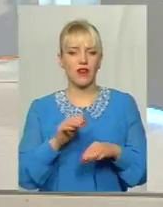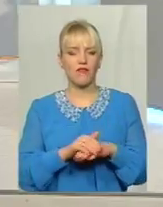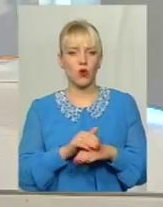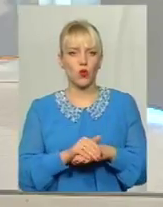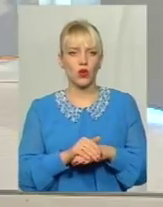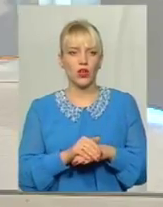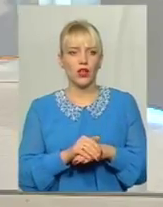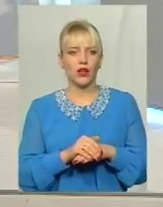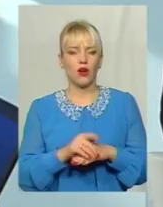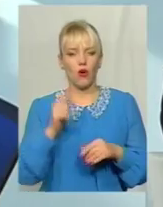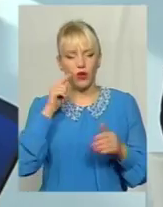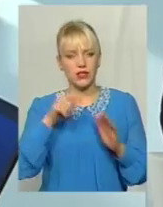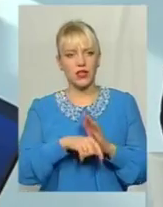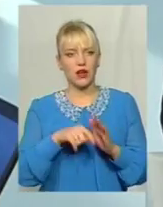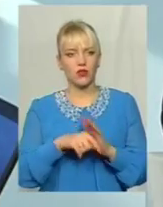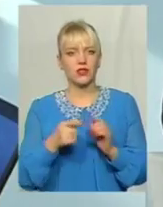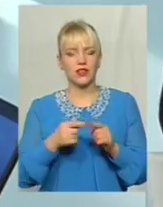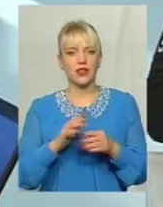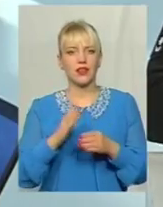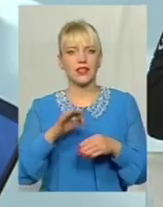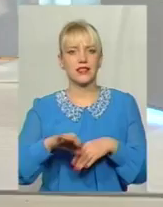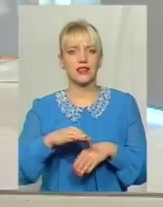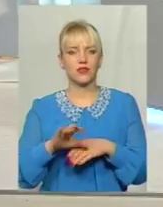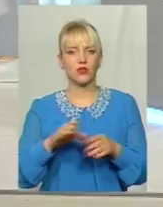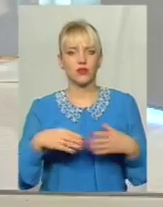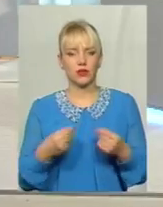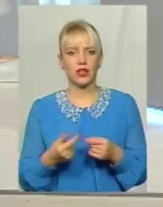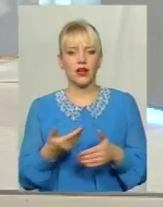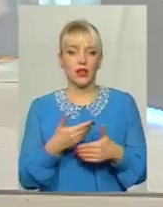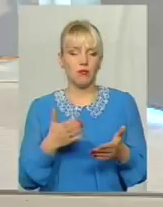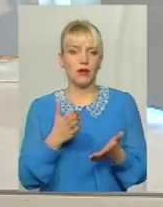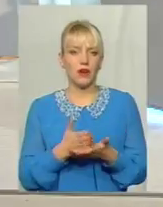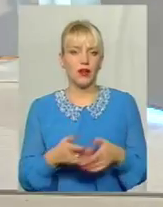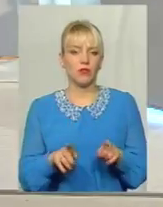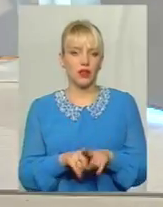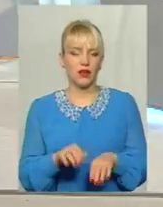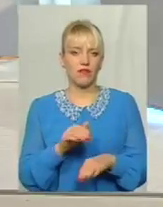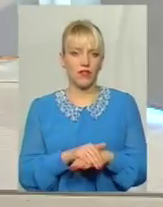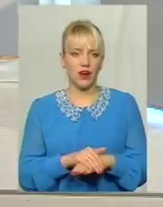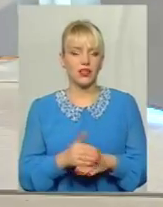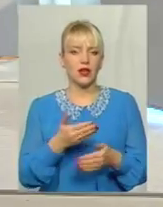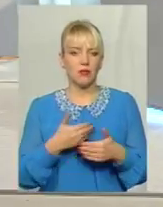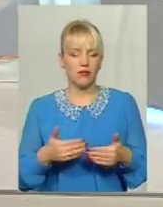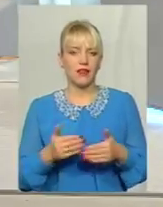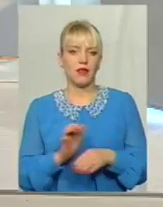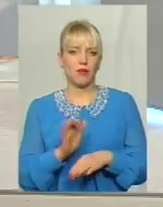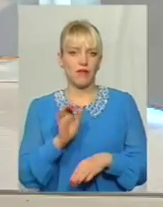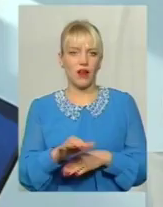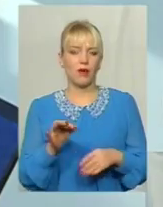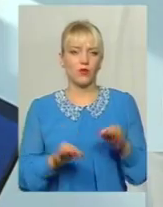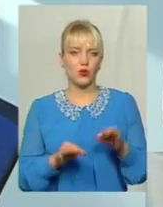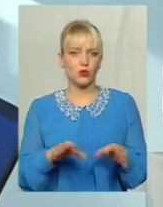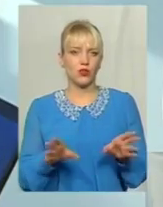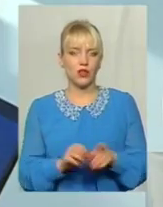173 зі значком 2 насильства в сім'ї І ми маємо такий факт, тобто, ми направляємо в суд, разом з